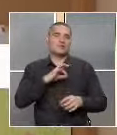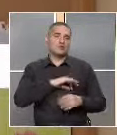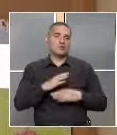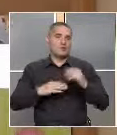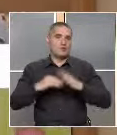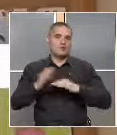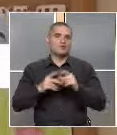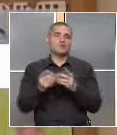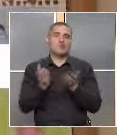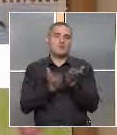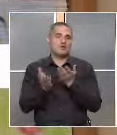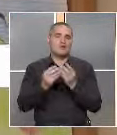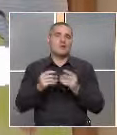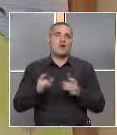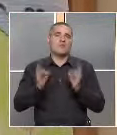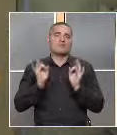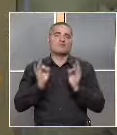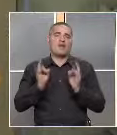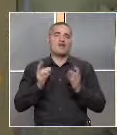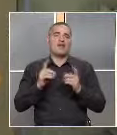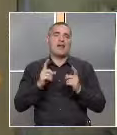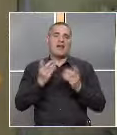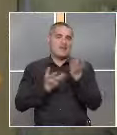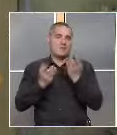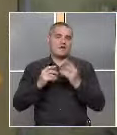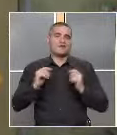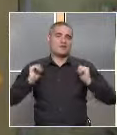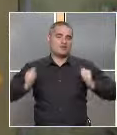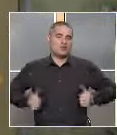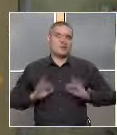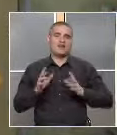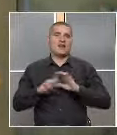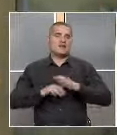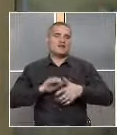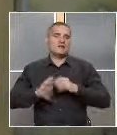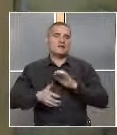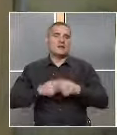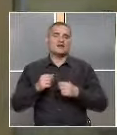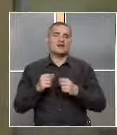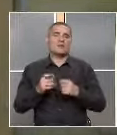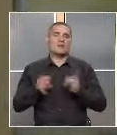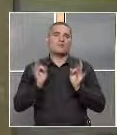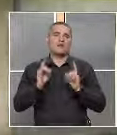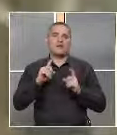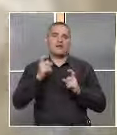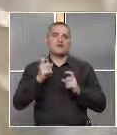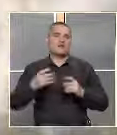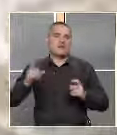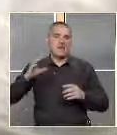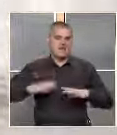тъй като се обучават в професионалната гимназия по туризъм в Благовевград или в замеделската професионална гимназия в Сандански.